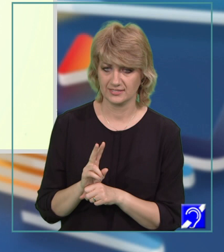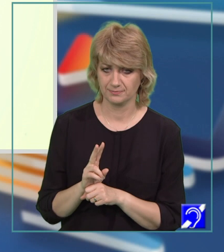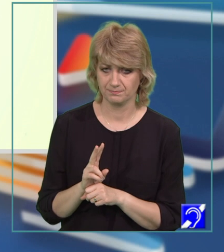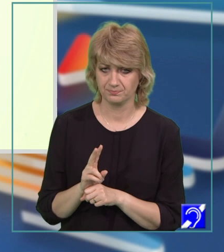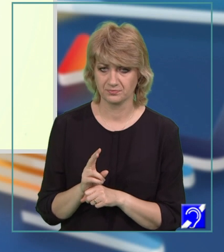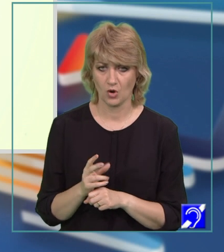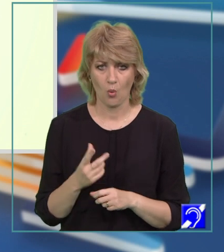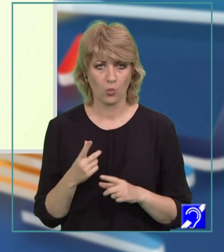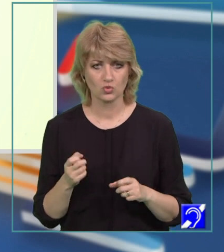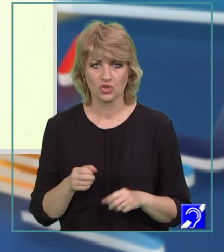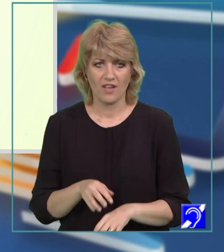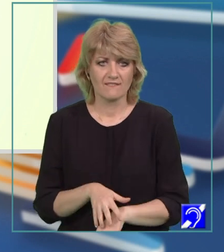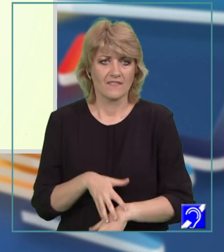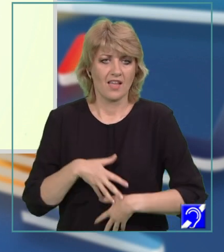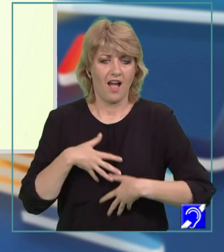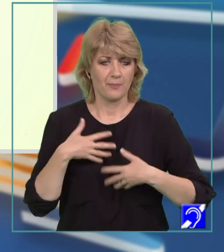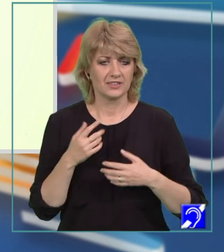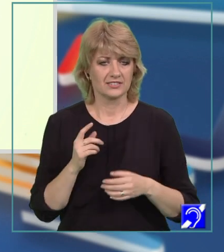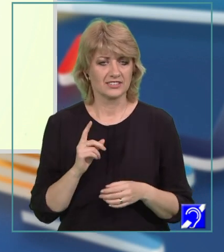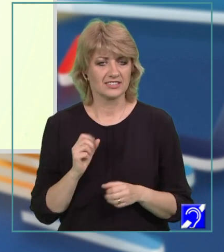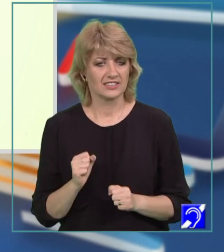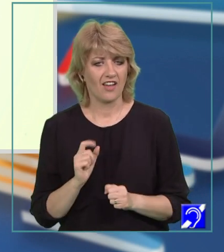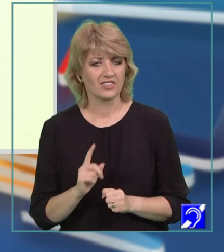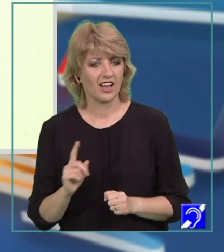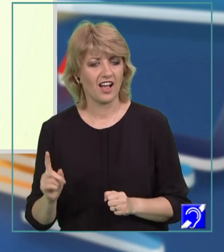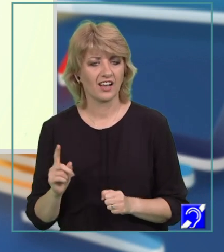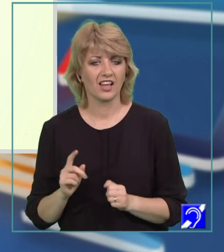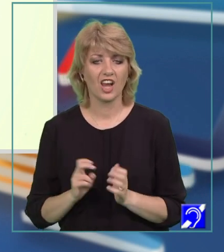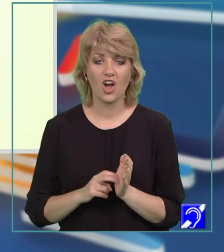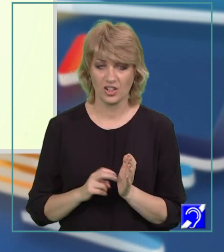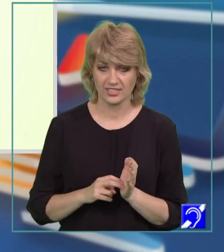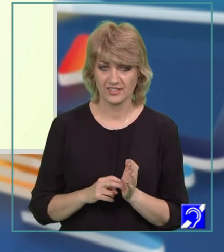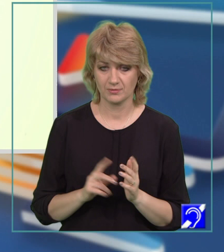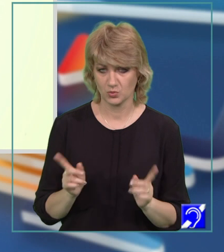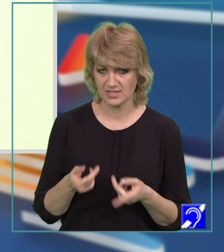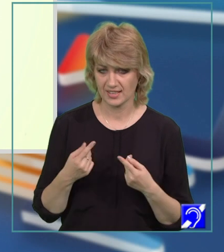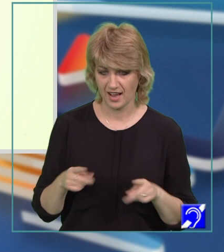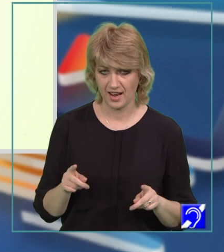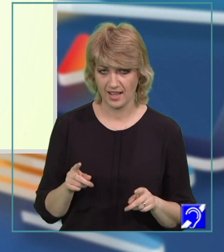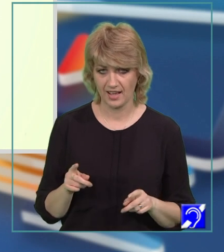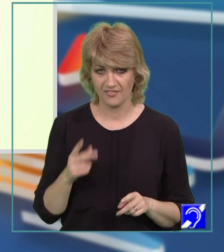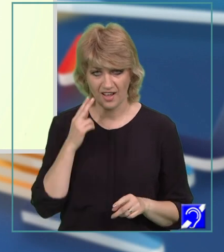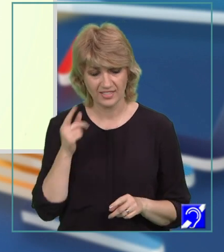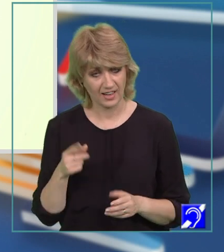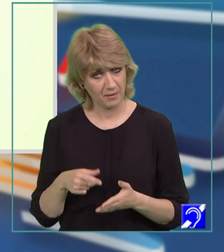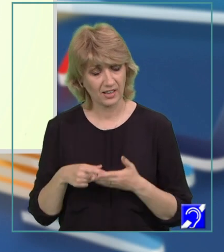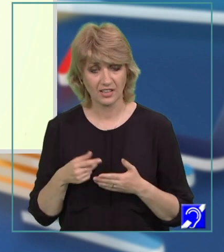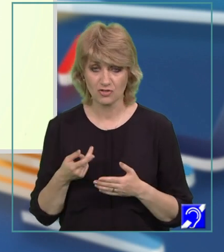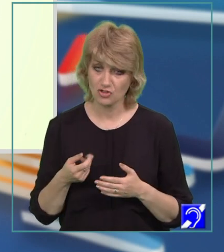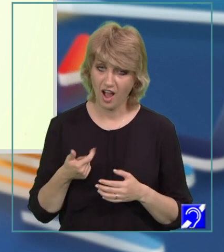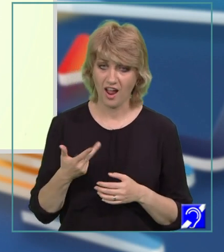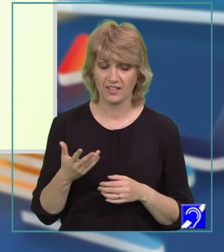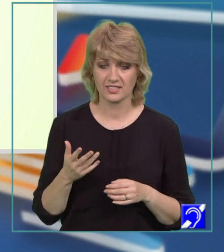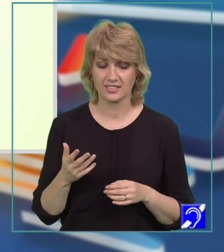ce freamă tânt o vă rășa fiecare notă. Apoi Antonia ne-a arătat și alte talente, în